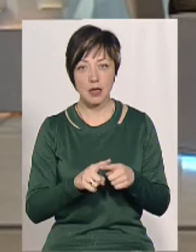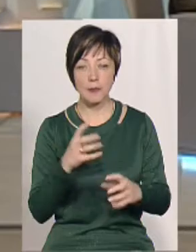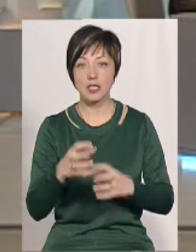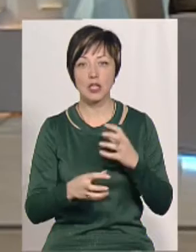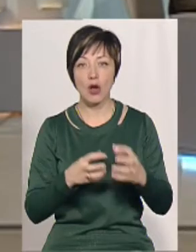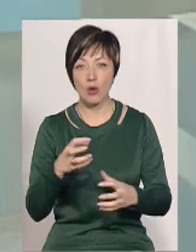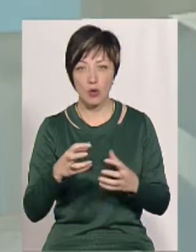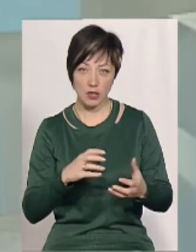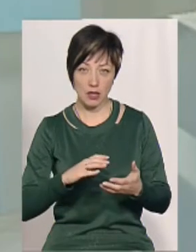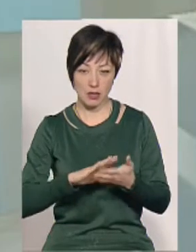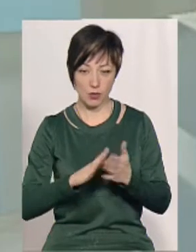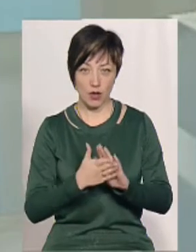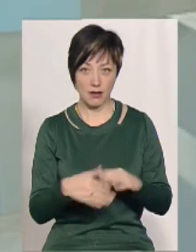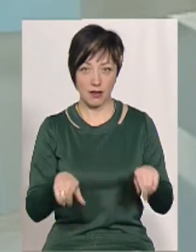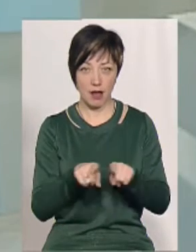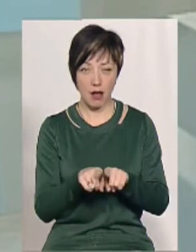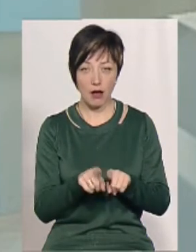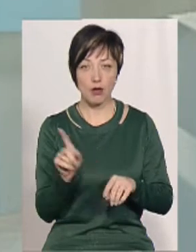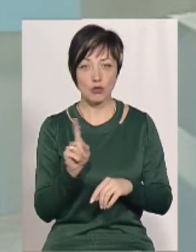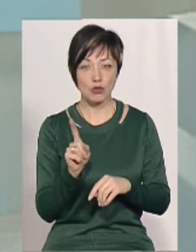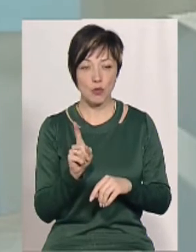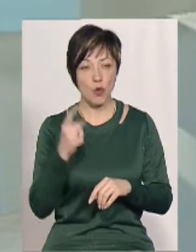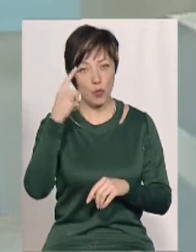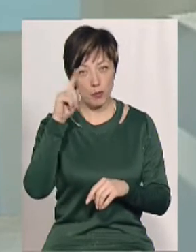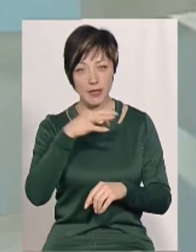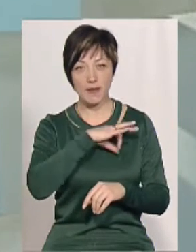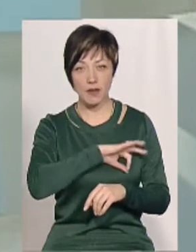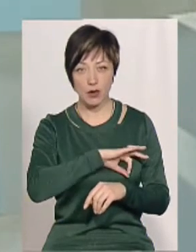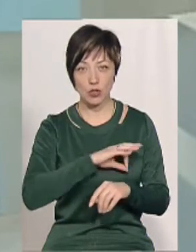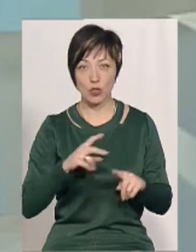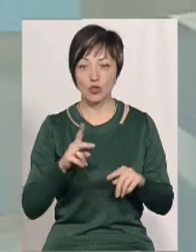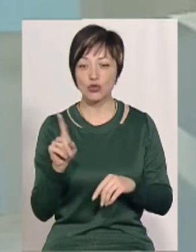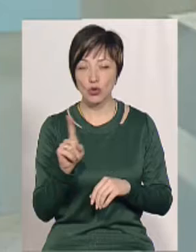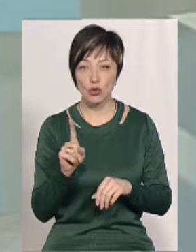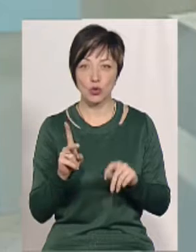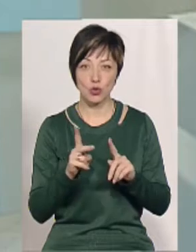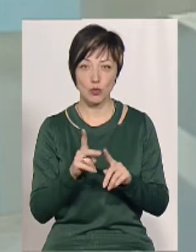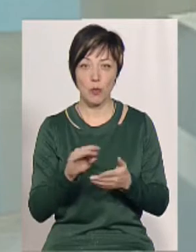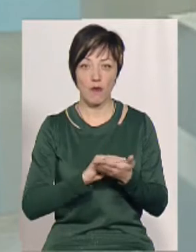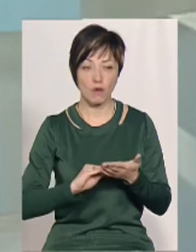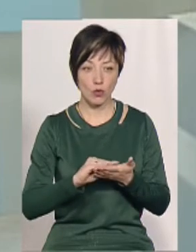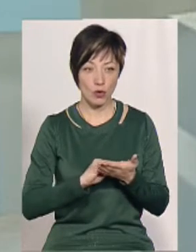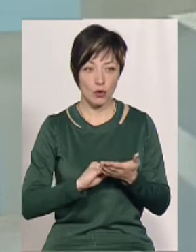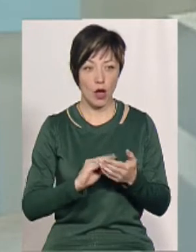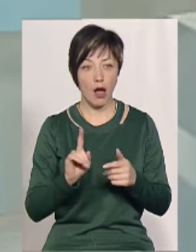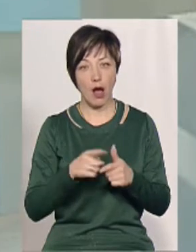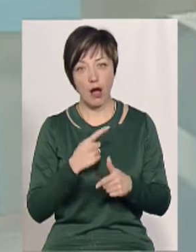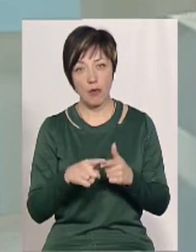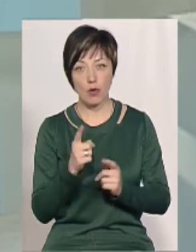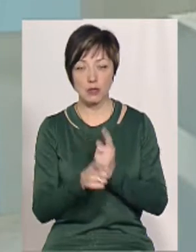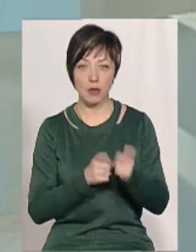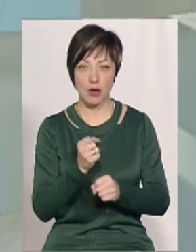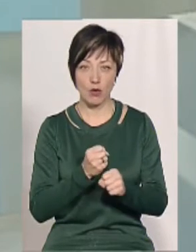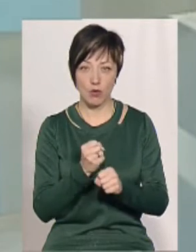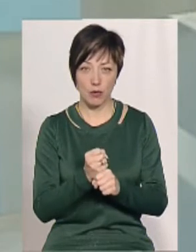міжнародна політика йде до того, щоб вміти використати щось повторно, або з